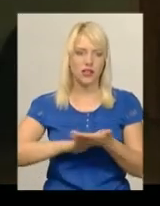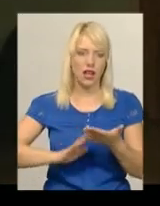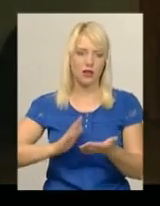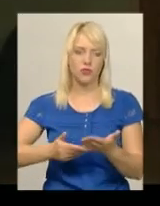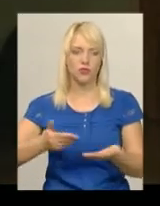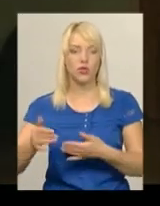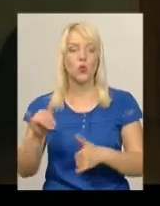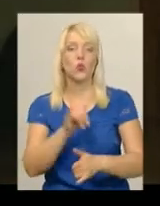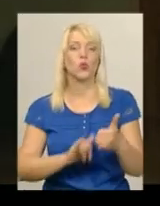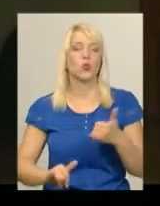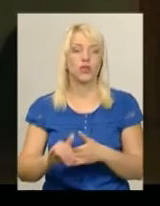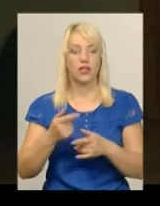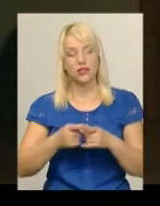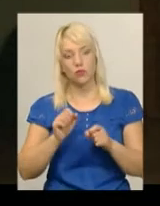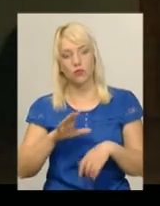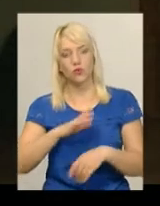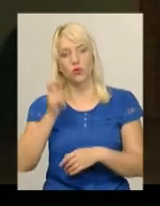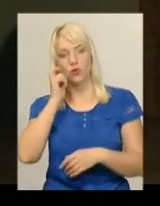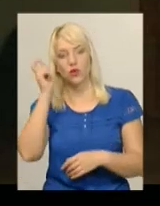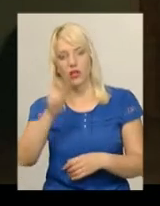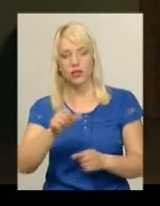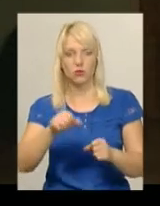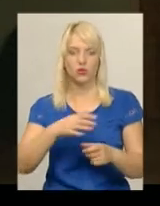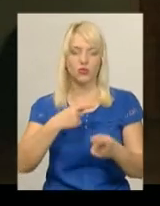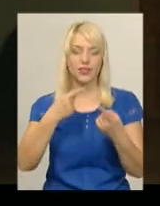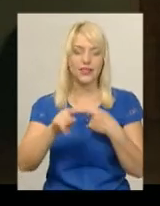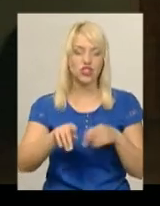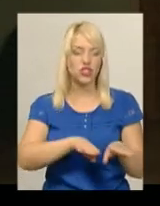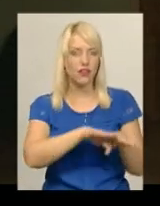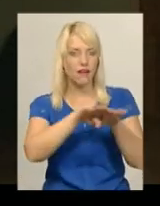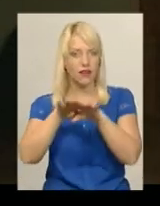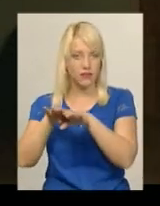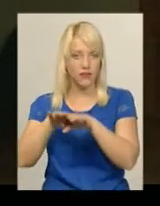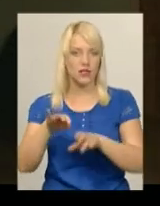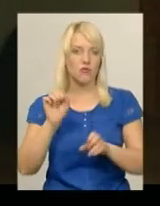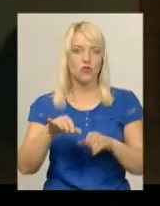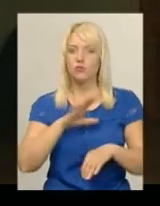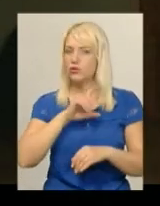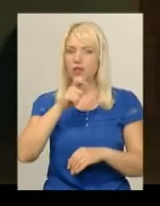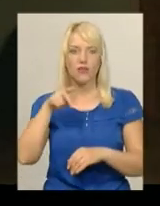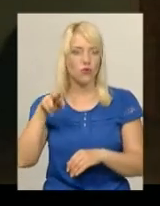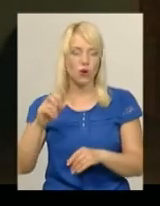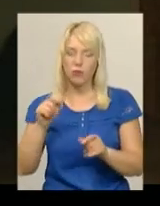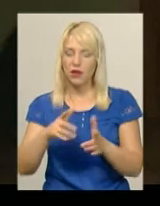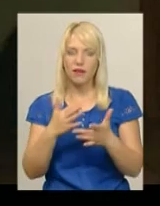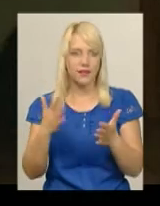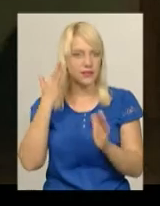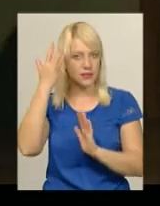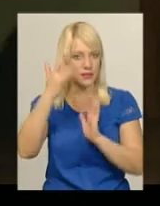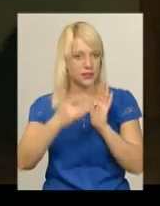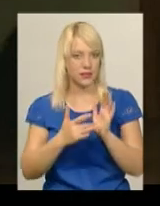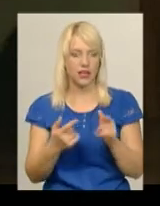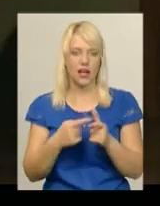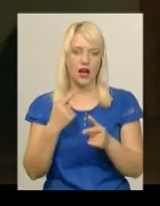завгодно. Це має бути Україна, це має бути інший рівень. Тобто, якось, навіть Європа. Тут різні можуть бути цілі. Або як і